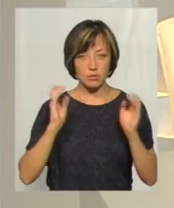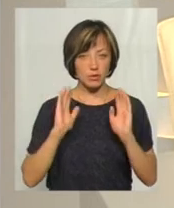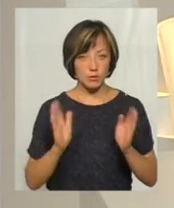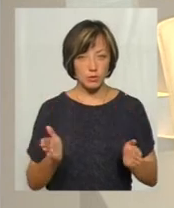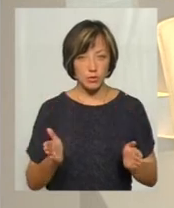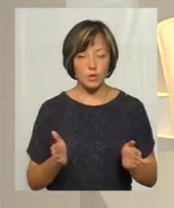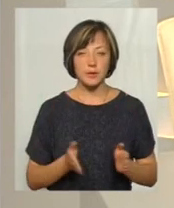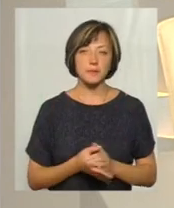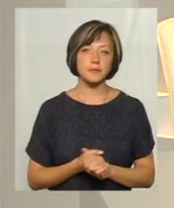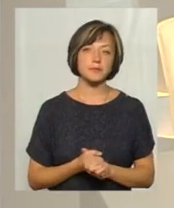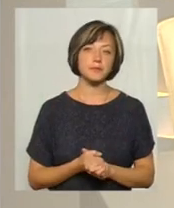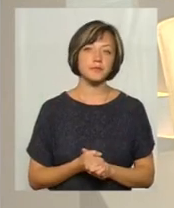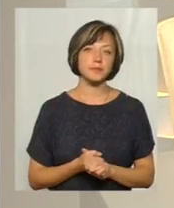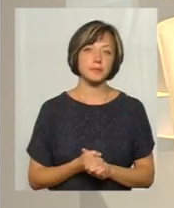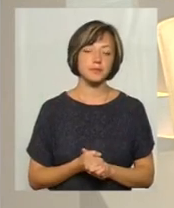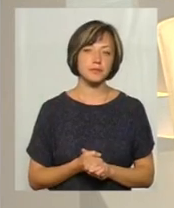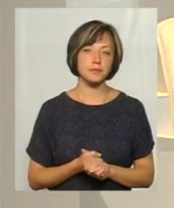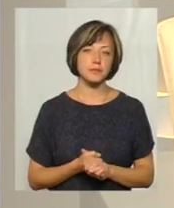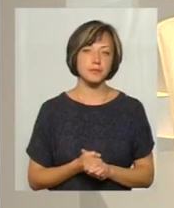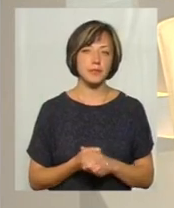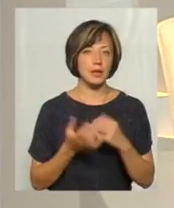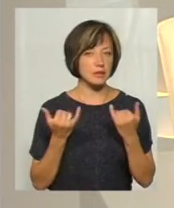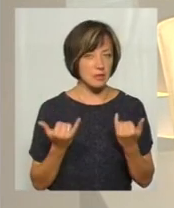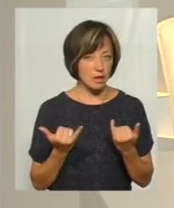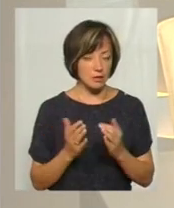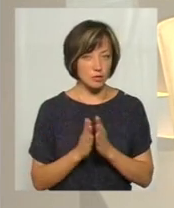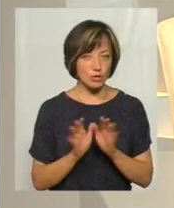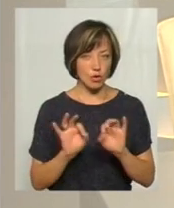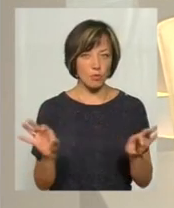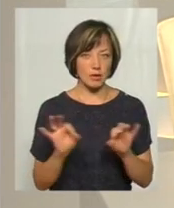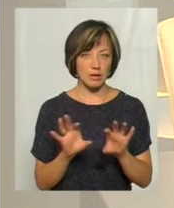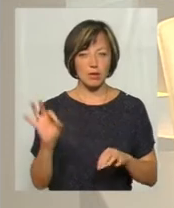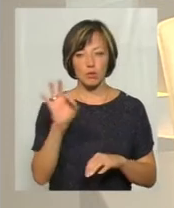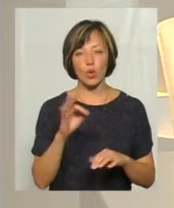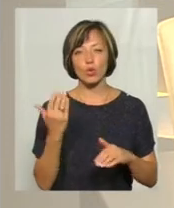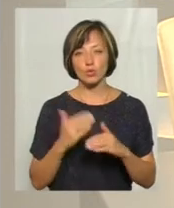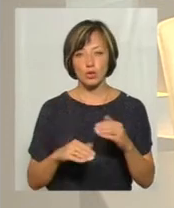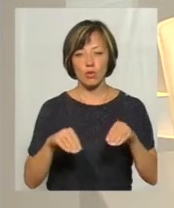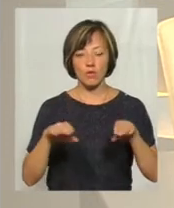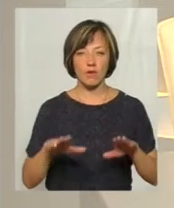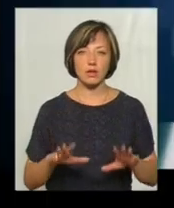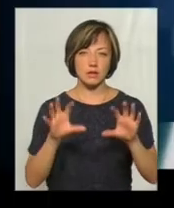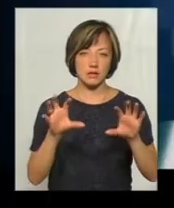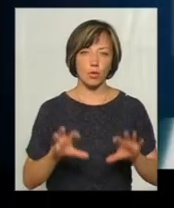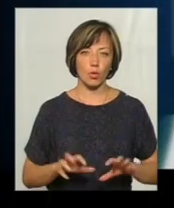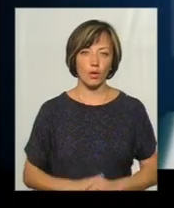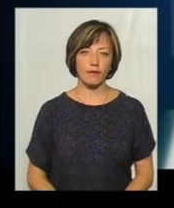з тем наступних ефірів. А зараз прошу коментар щодо уже ухвалених законів.